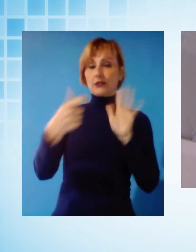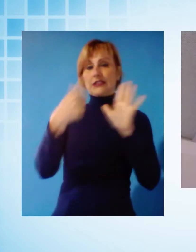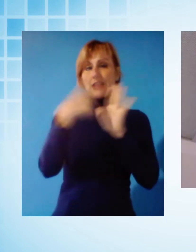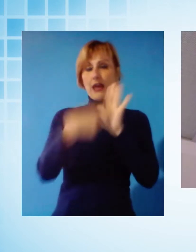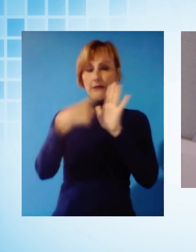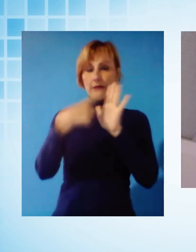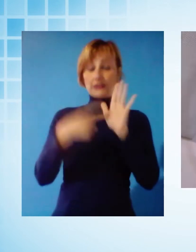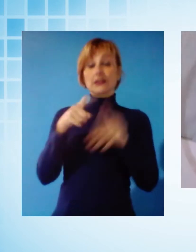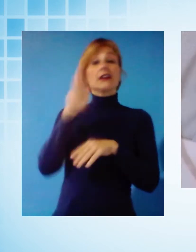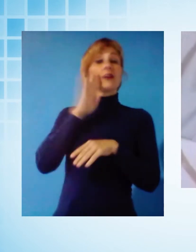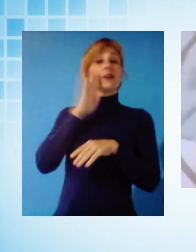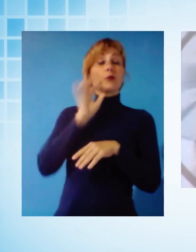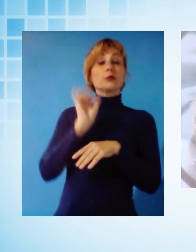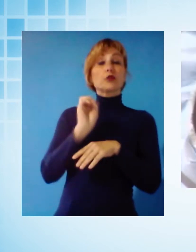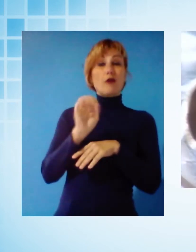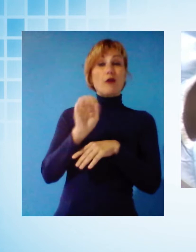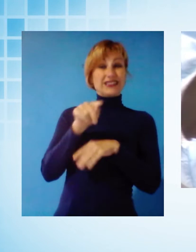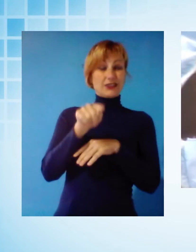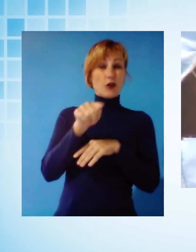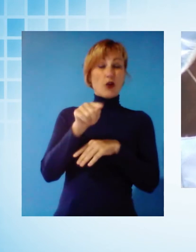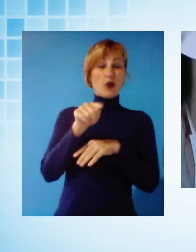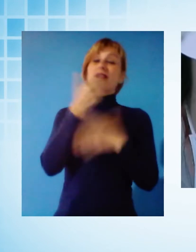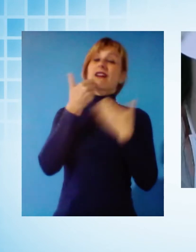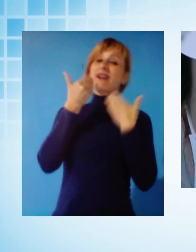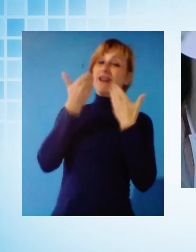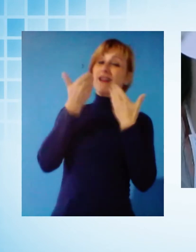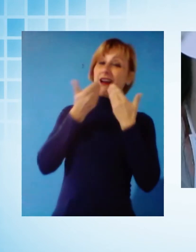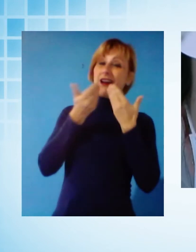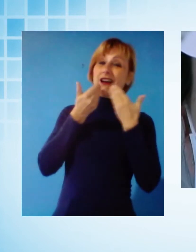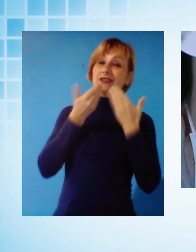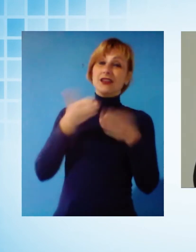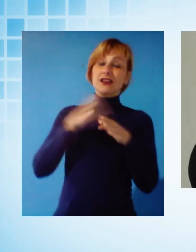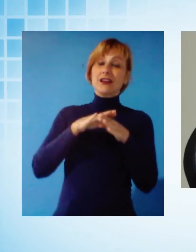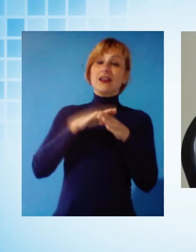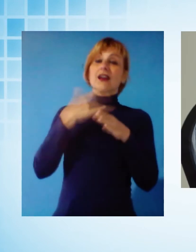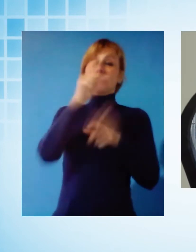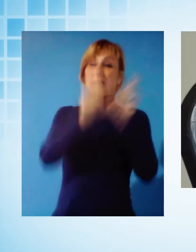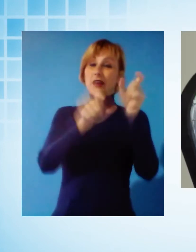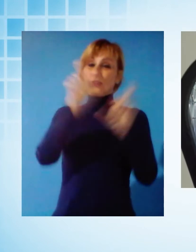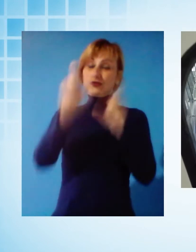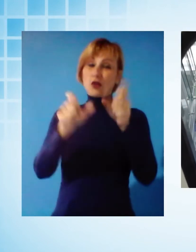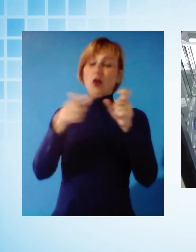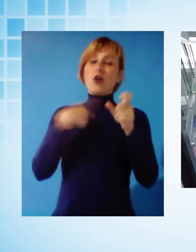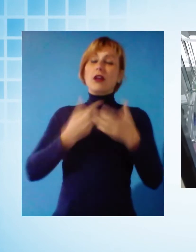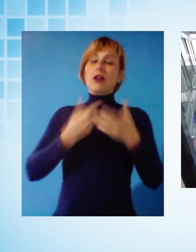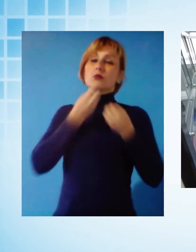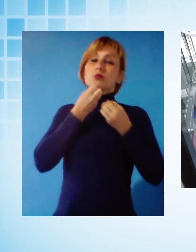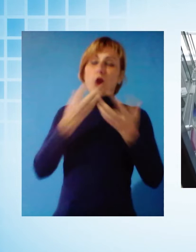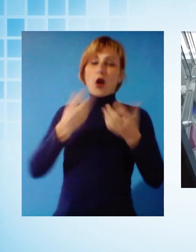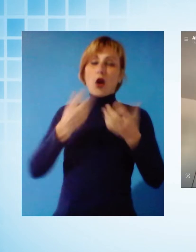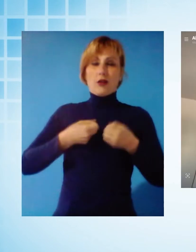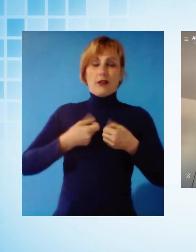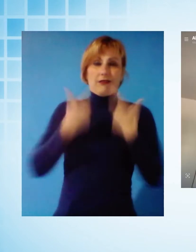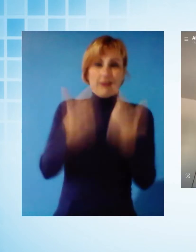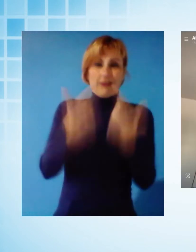tutto questo sia reso possibile esclusivamente grazie all'altruismo dei pazienti donatori. E' veramente il sangue bene